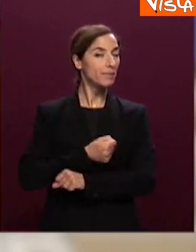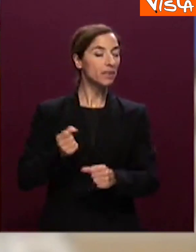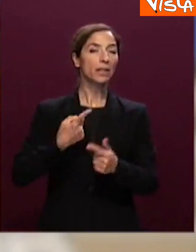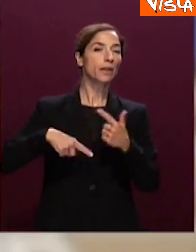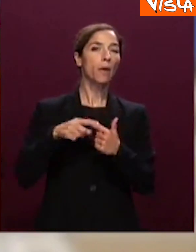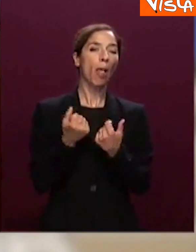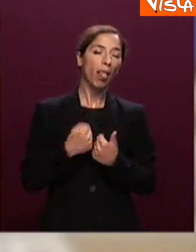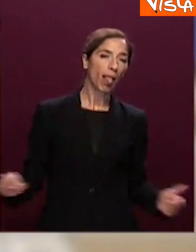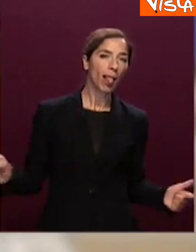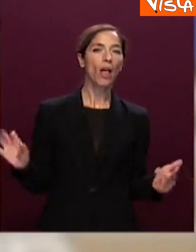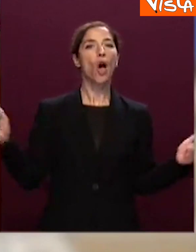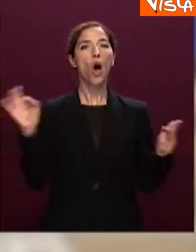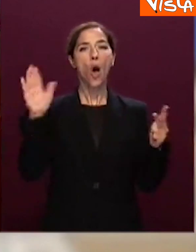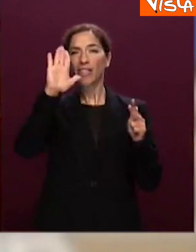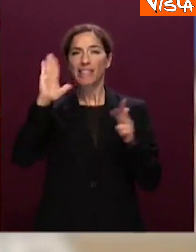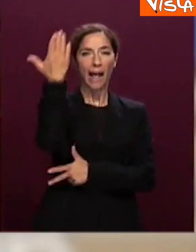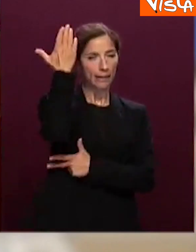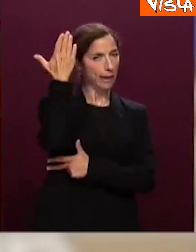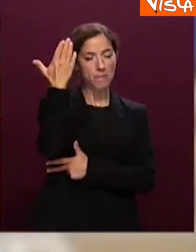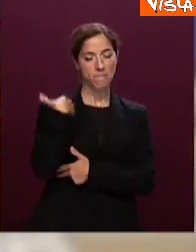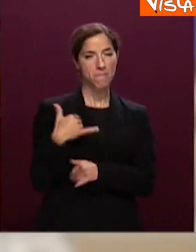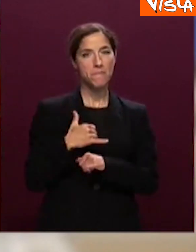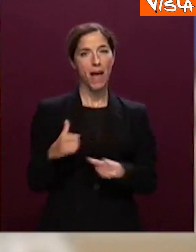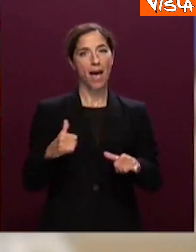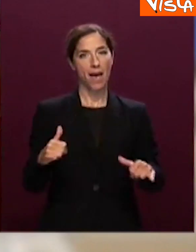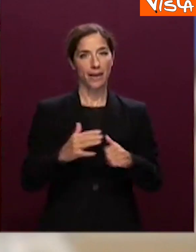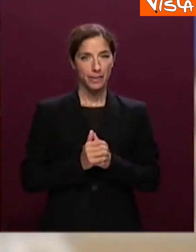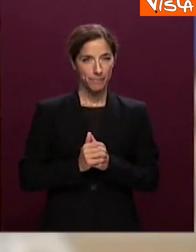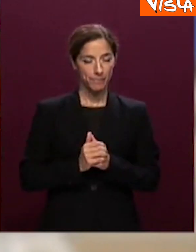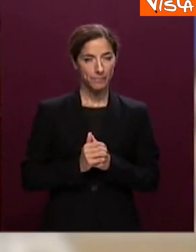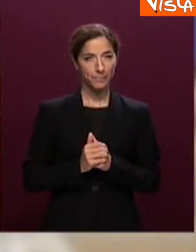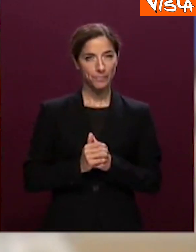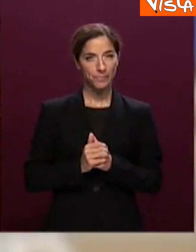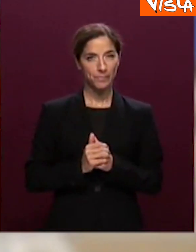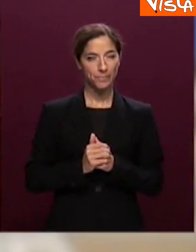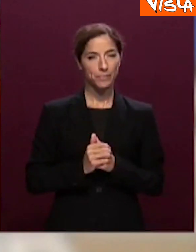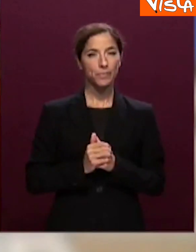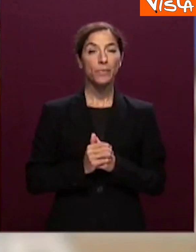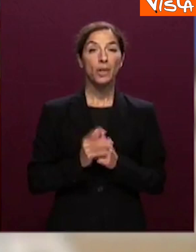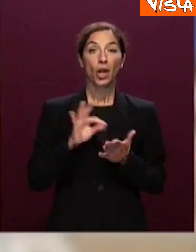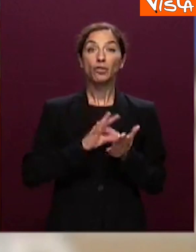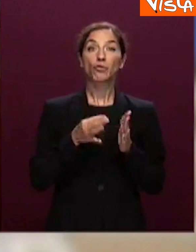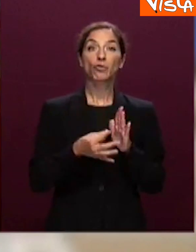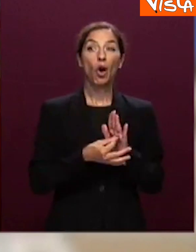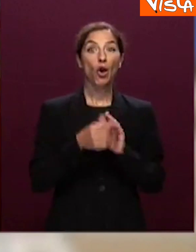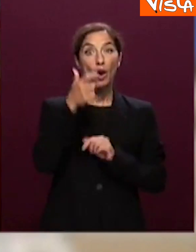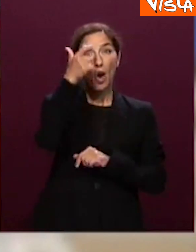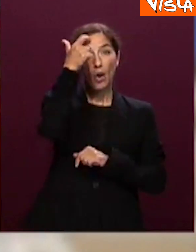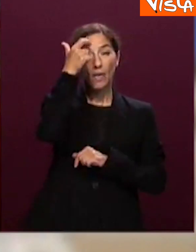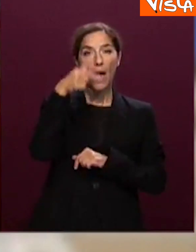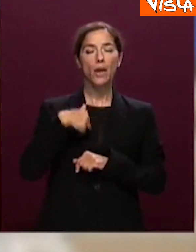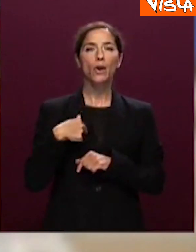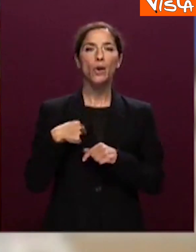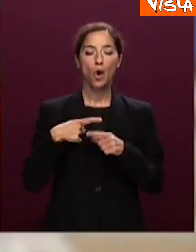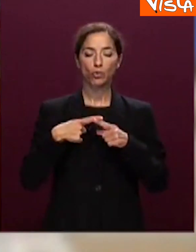non tradiremo. Nel giorno in cui il nostro Governo ha giurato nelle mani del